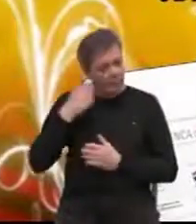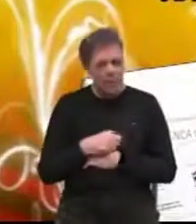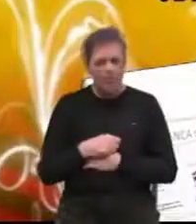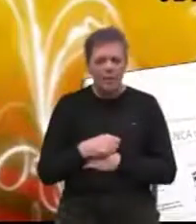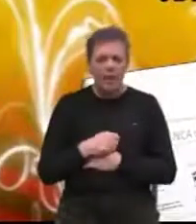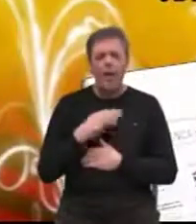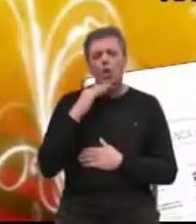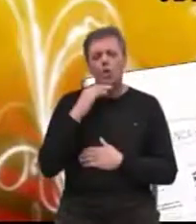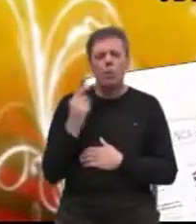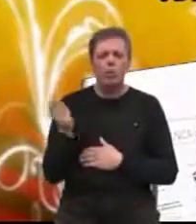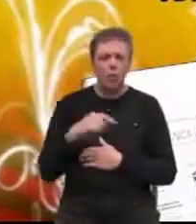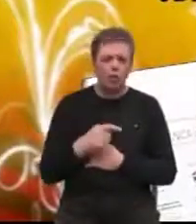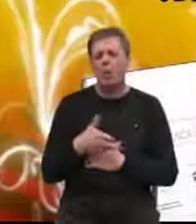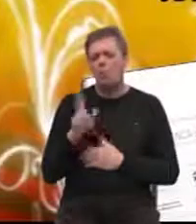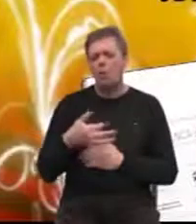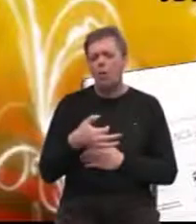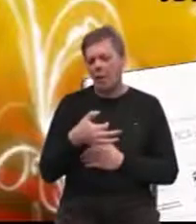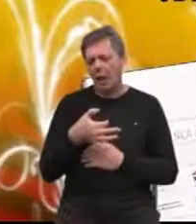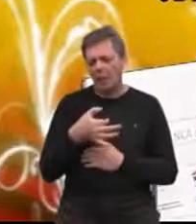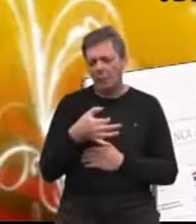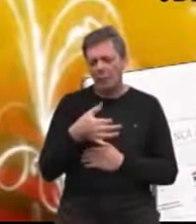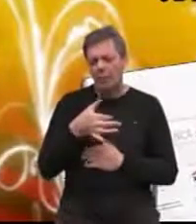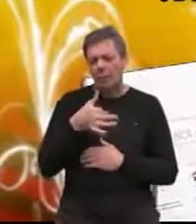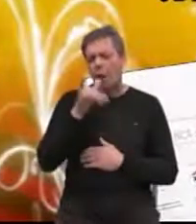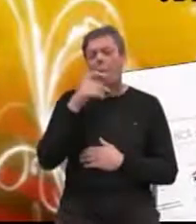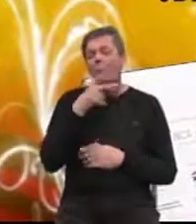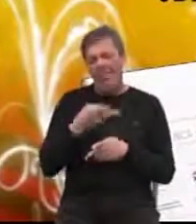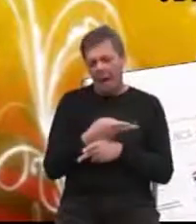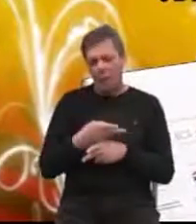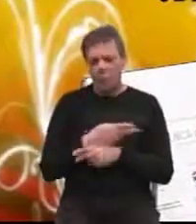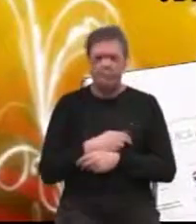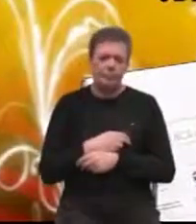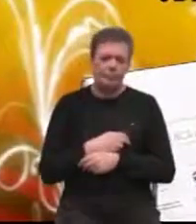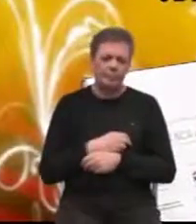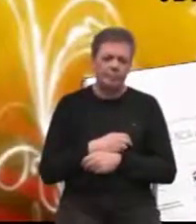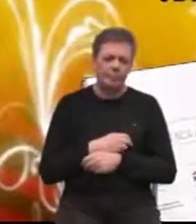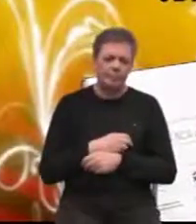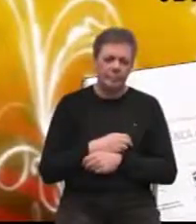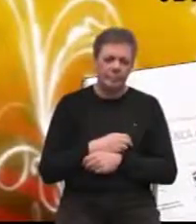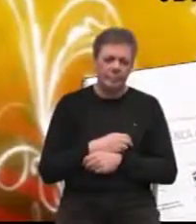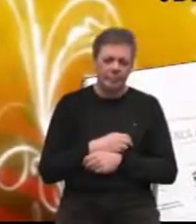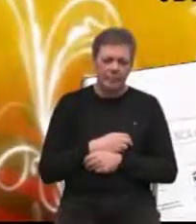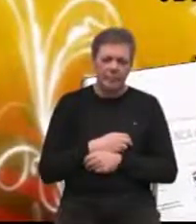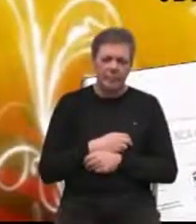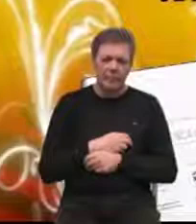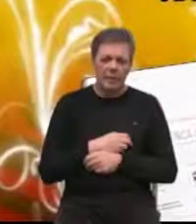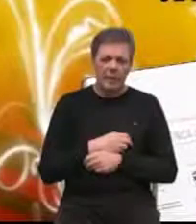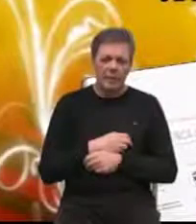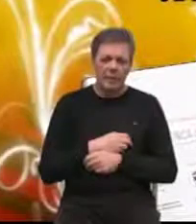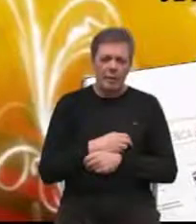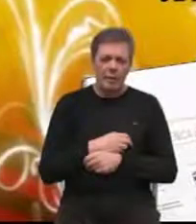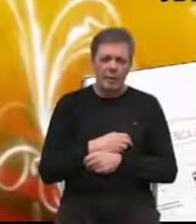subotu dođete, popićete i kavicu i kolačić neki pojesti. Znate kako to već ide sa mene koja zaštićuje debljinu. Evo,